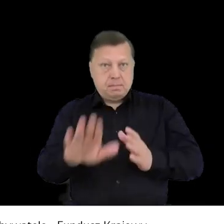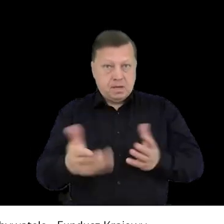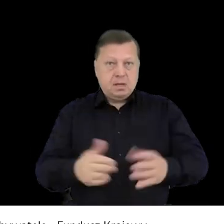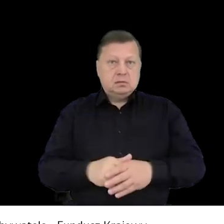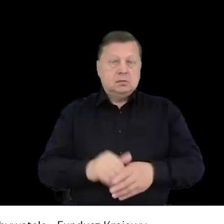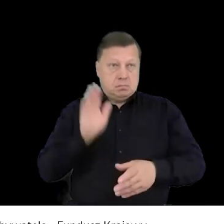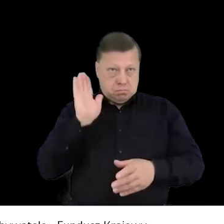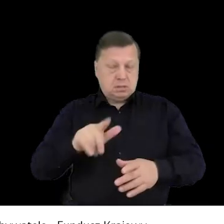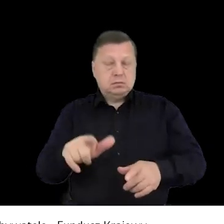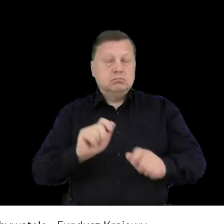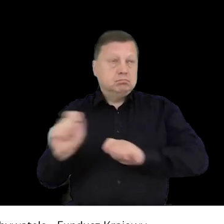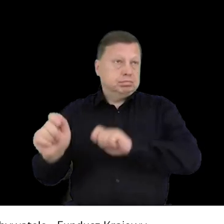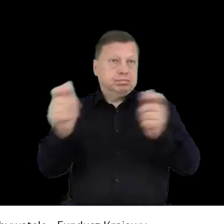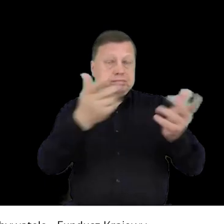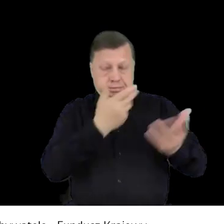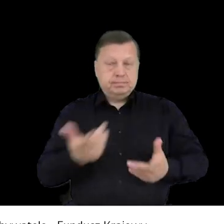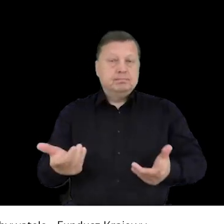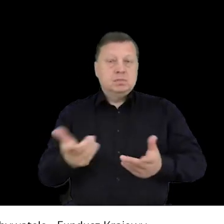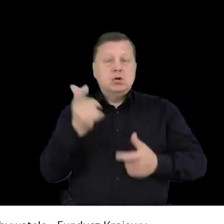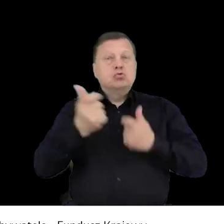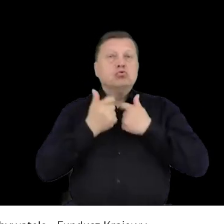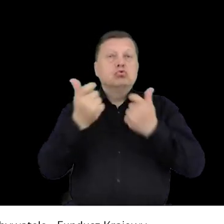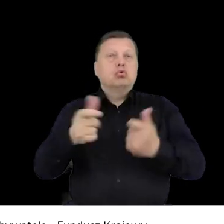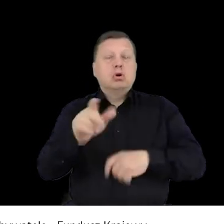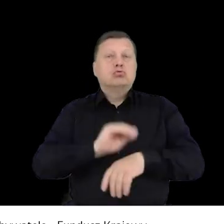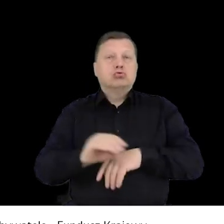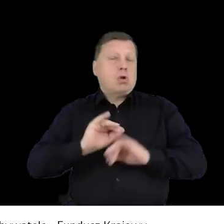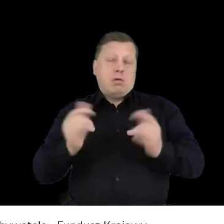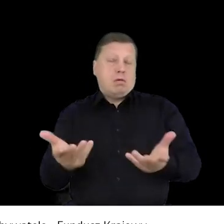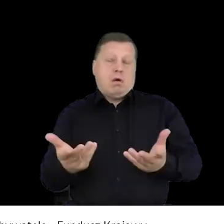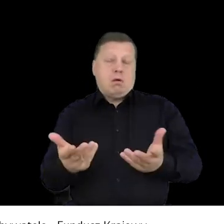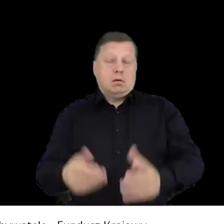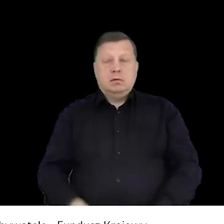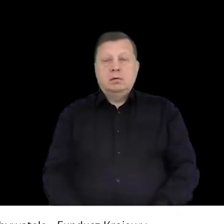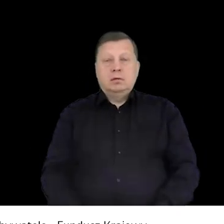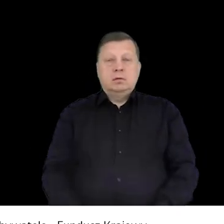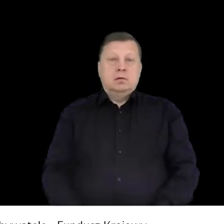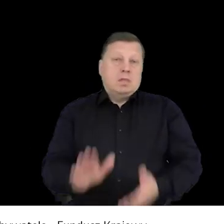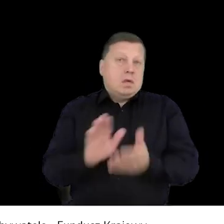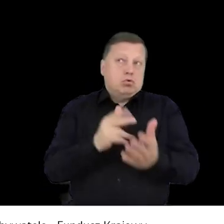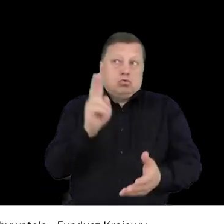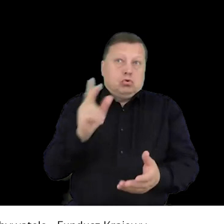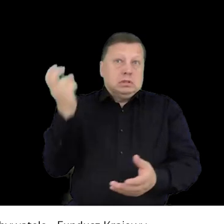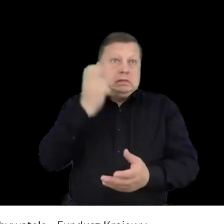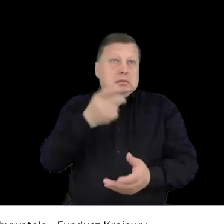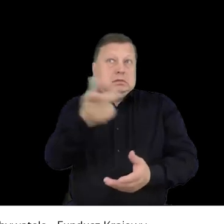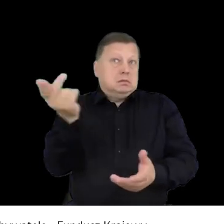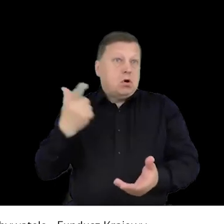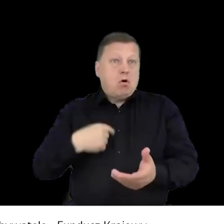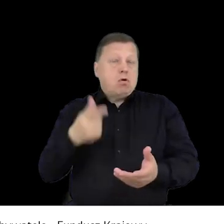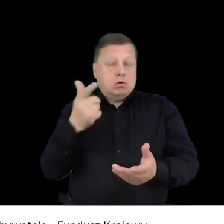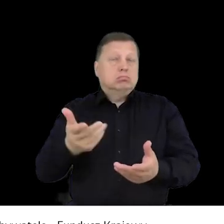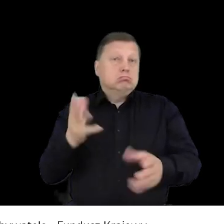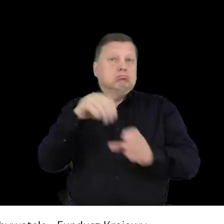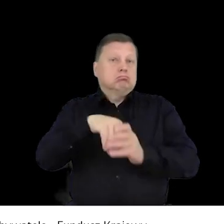znać i czy można się, w jaki sposób można się zgłaszać na takie szkolenia, gdyby któryś z naszych słuchaczy był zainteresowany i chciał